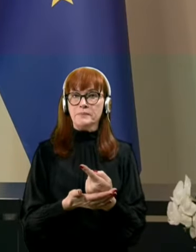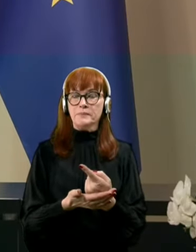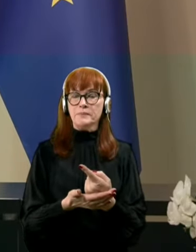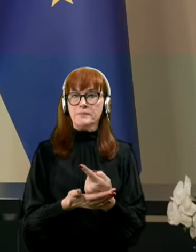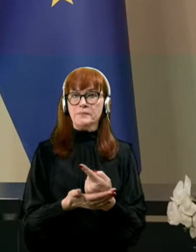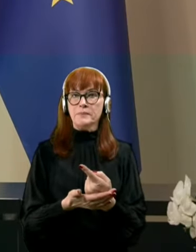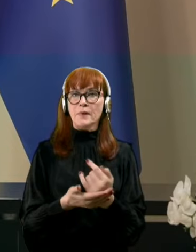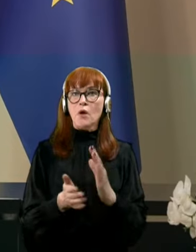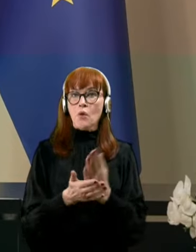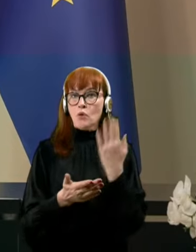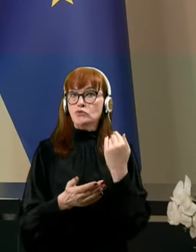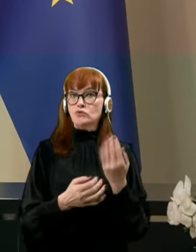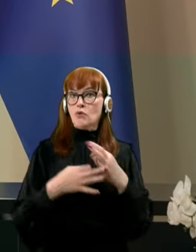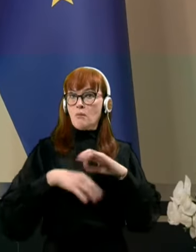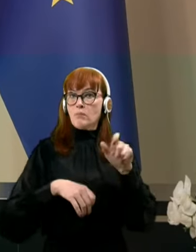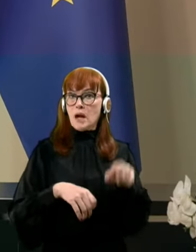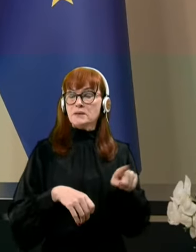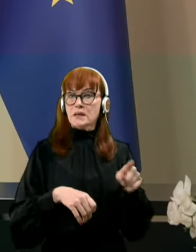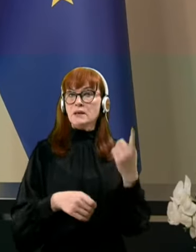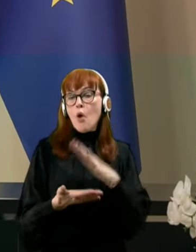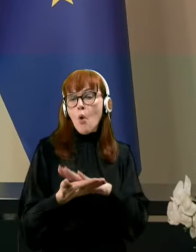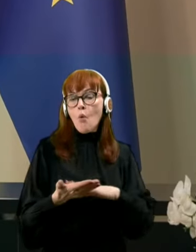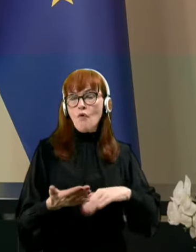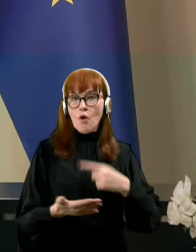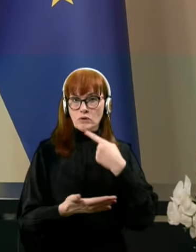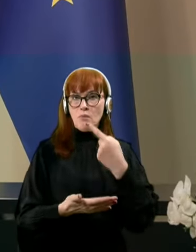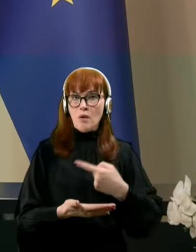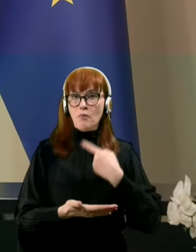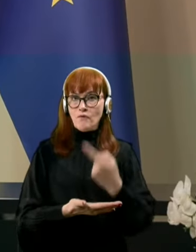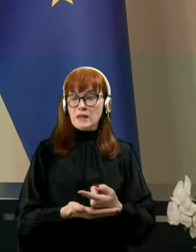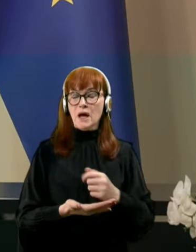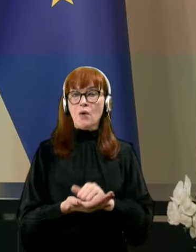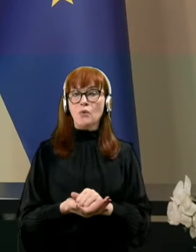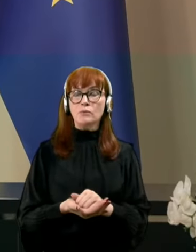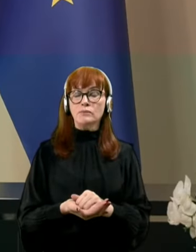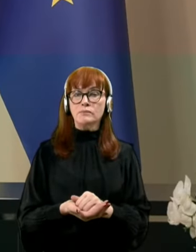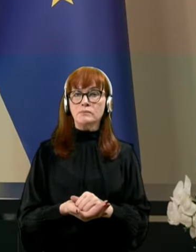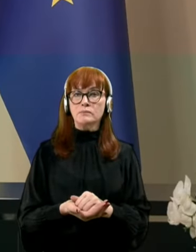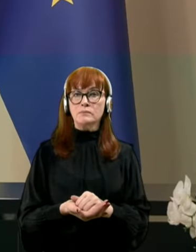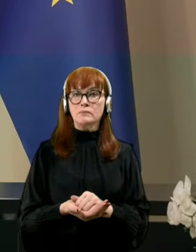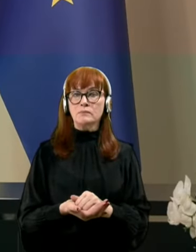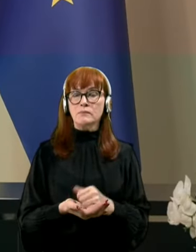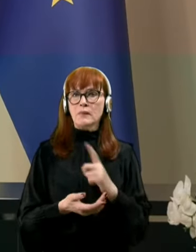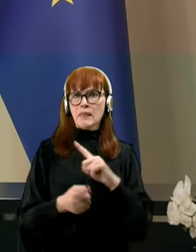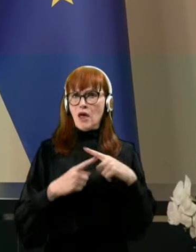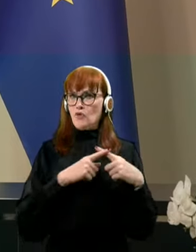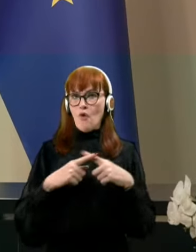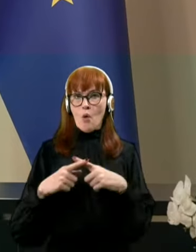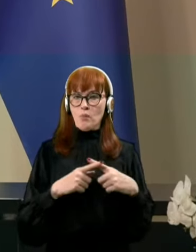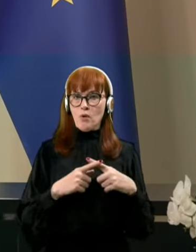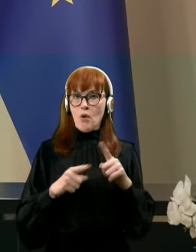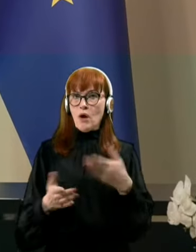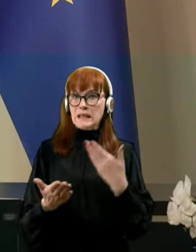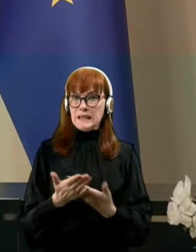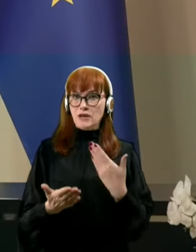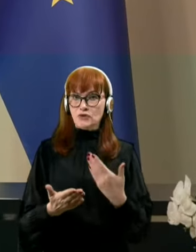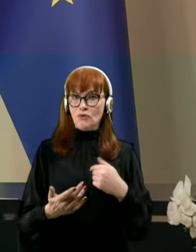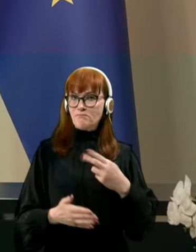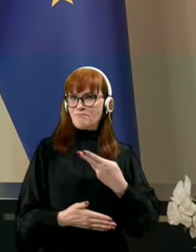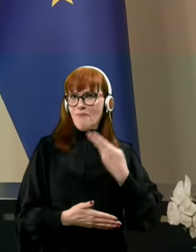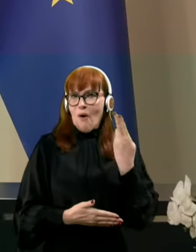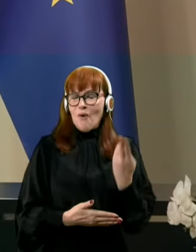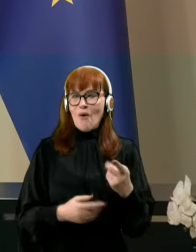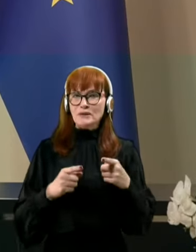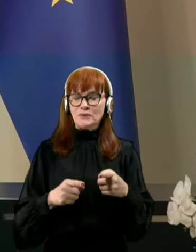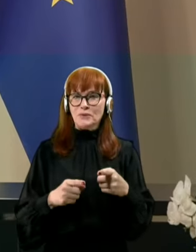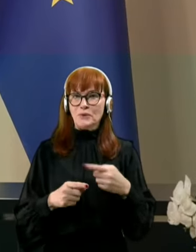kot je tudi že predsednik omenil v vodoma, nedvomno je to dejstvo in sem ponosil na to,